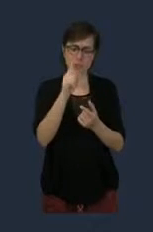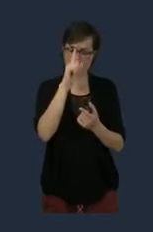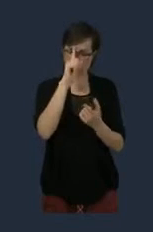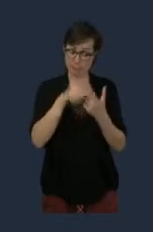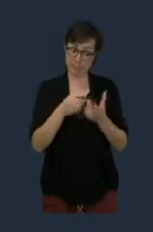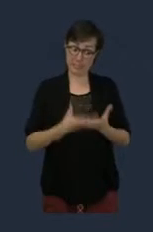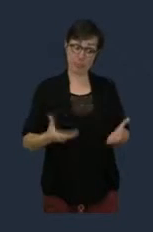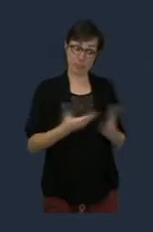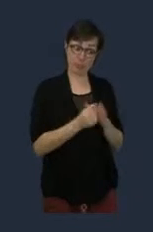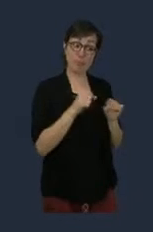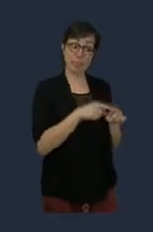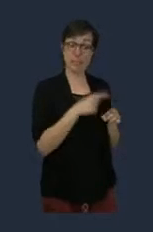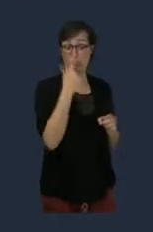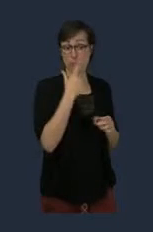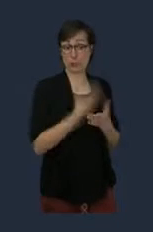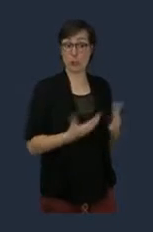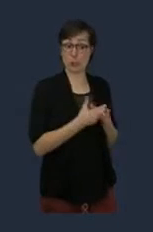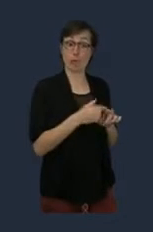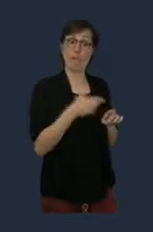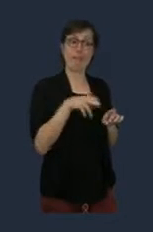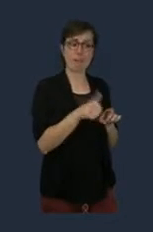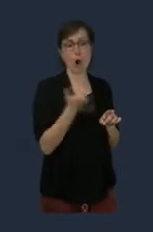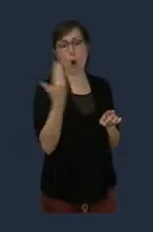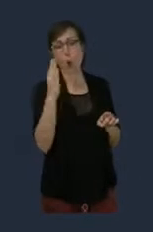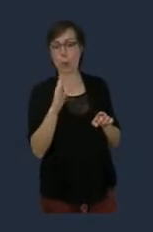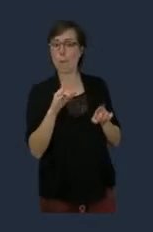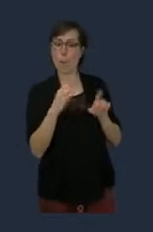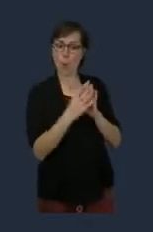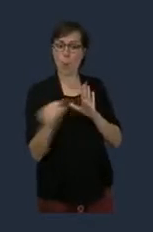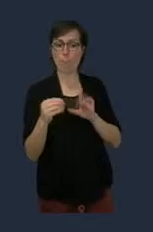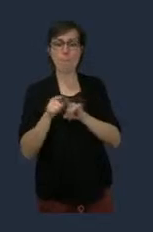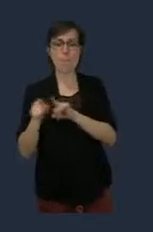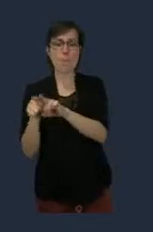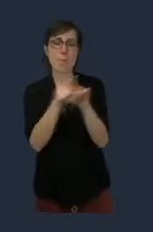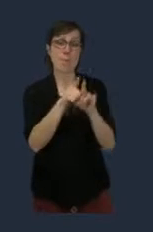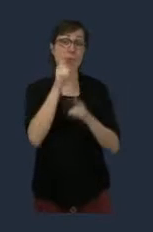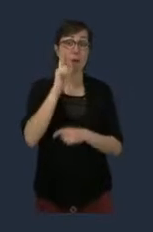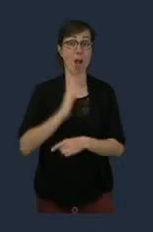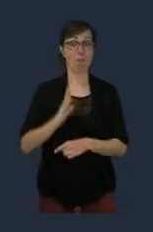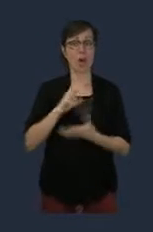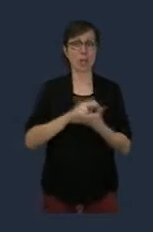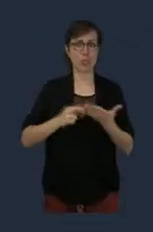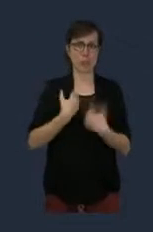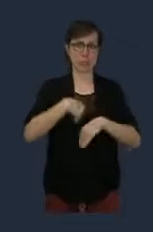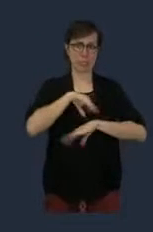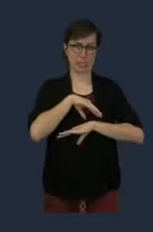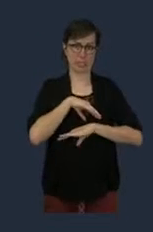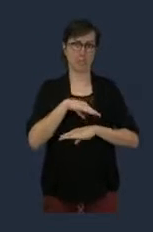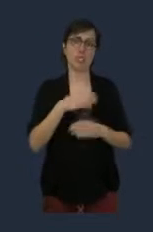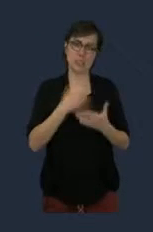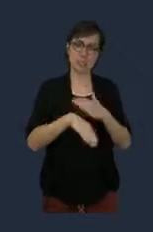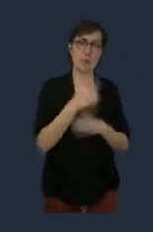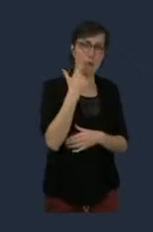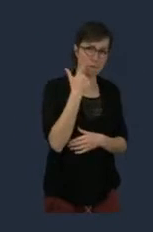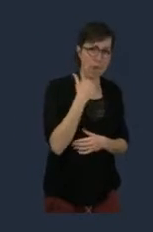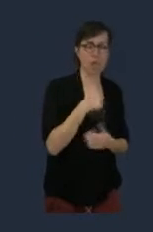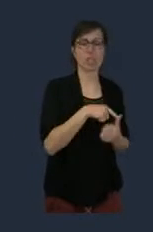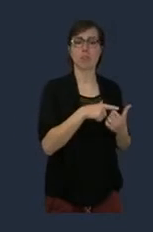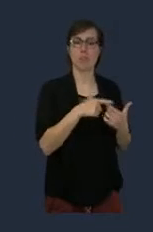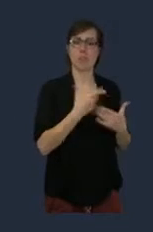vocation à se développer. Parce que jusqu'à présent, la région a été propriétaire en Auvergne, enfin a été engagée en Auvergne à la gestion